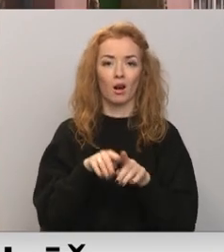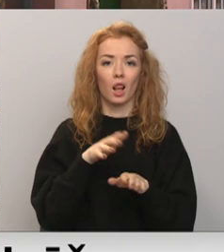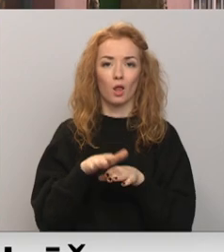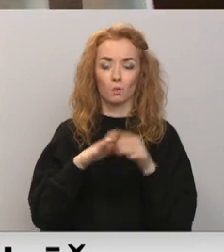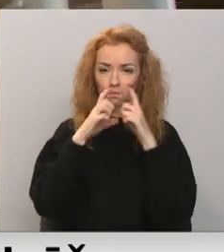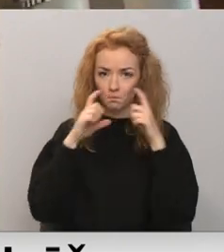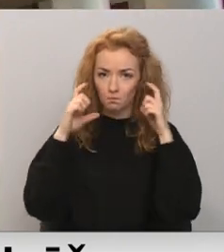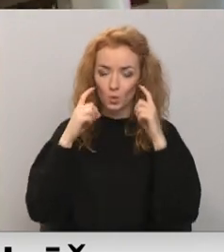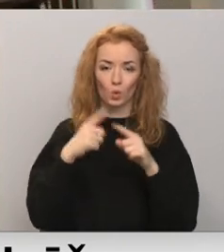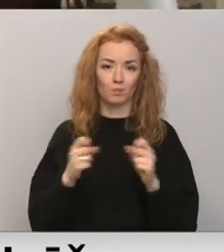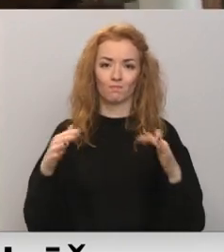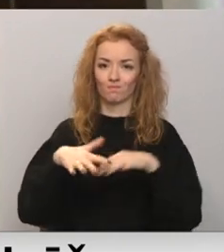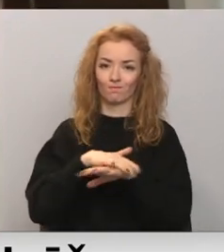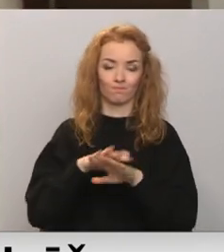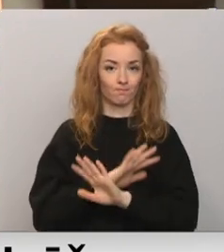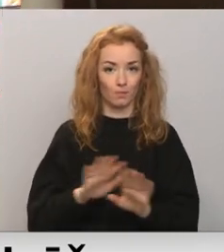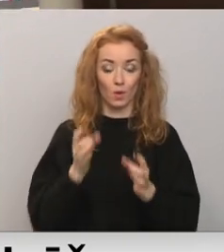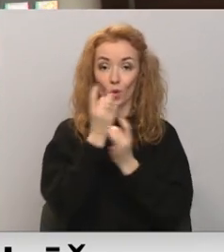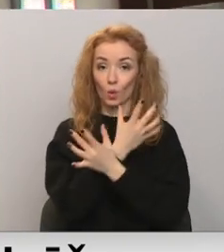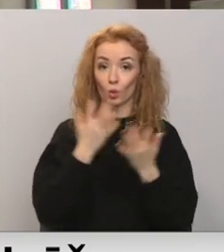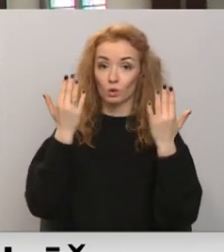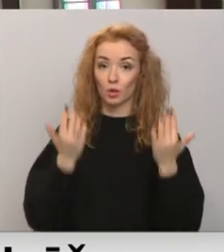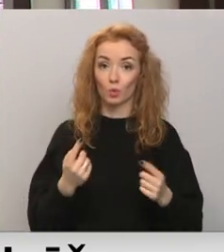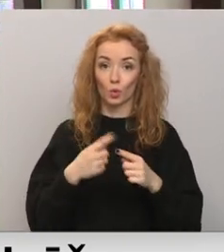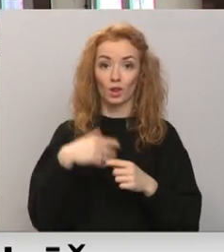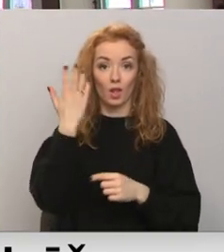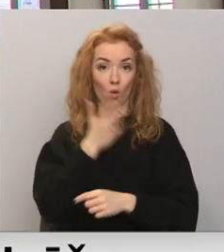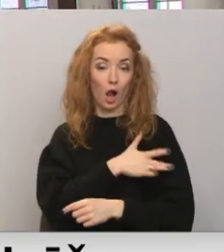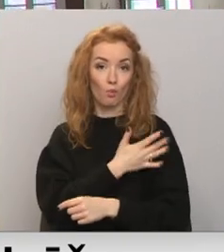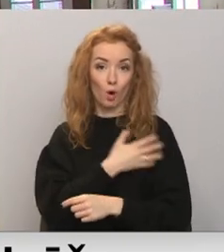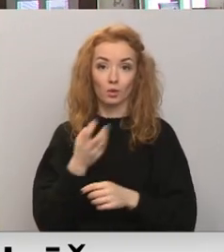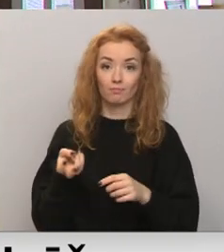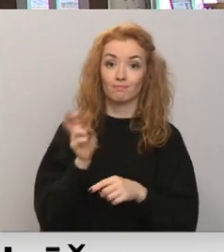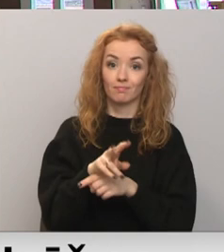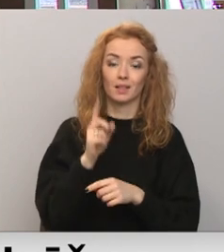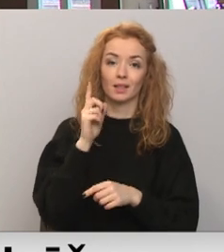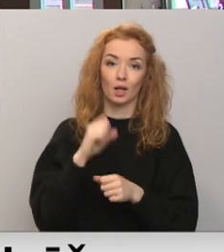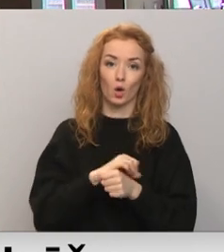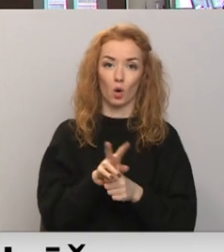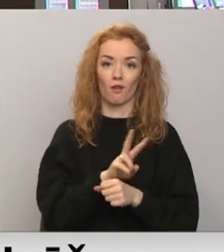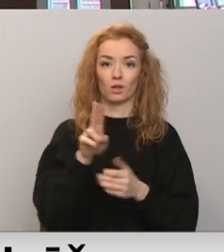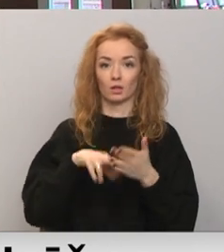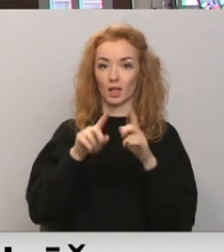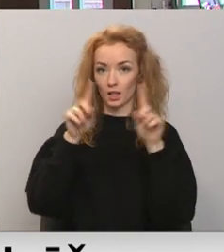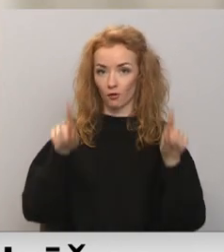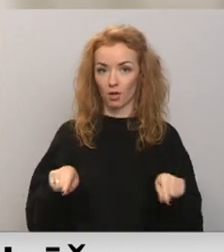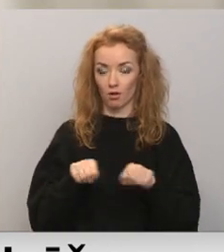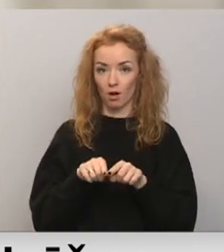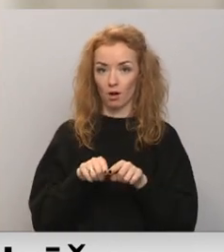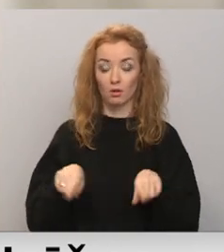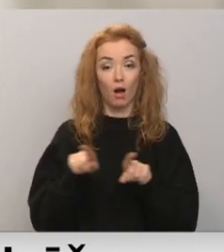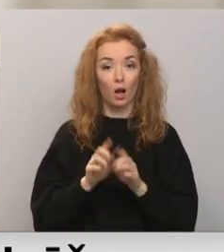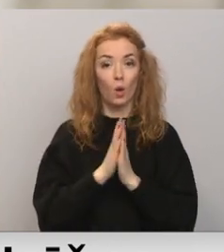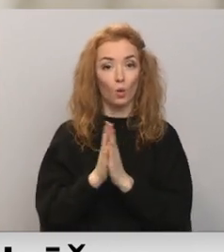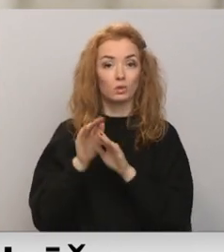un nepulcēties. Kultūras pasākumus un dielkalpojums glātienē varēs apmeklēt ar COVID-19 certifikātu. Rozinātas